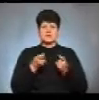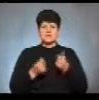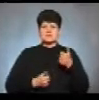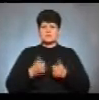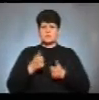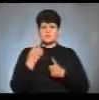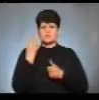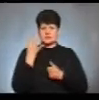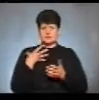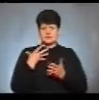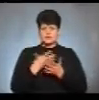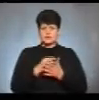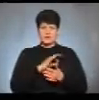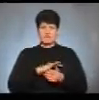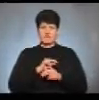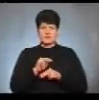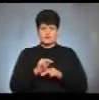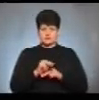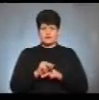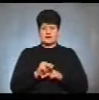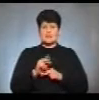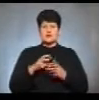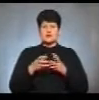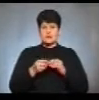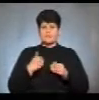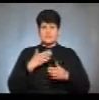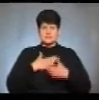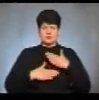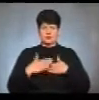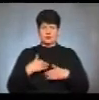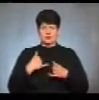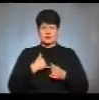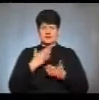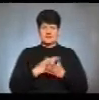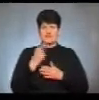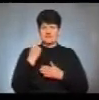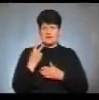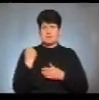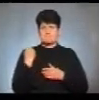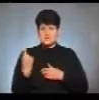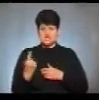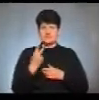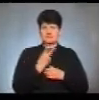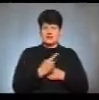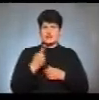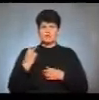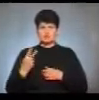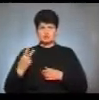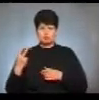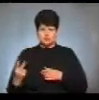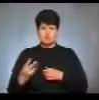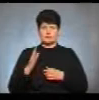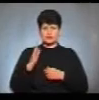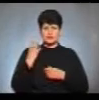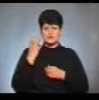чотири своїх виховатців. Результатом я дуже задоволений. У нас є два перших, два других і, сподіваюся, буде ще два